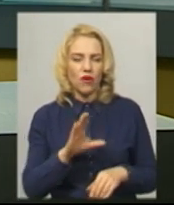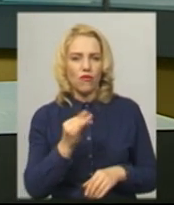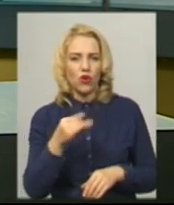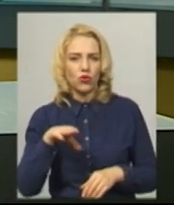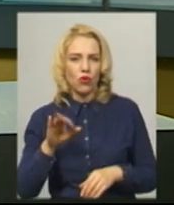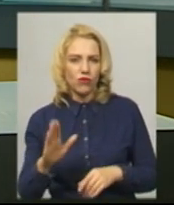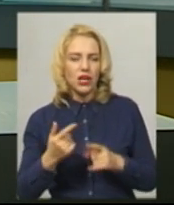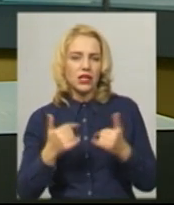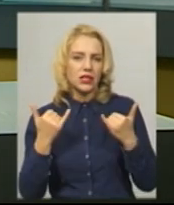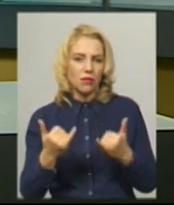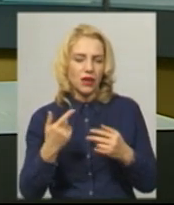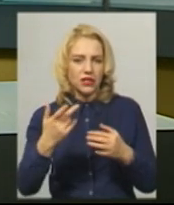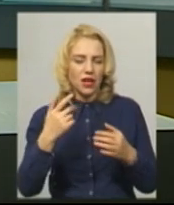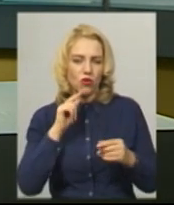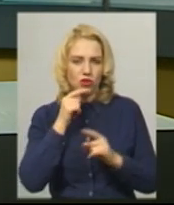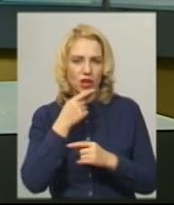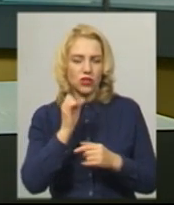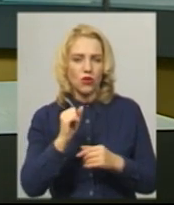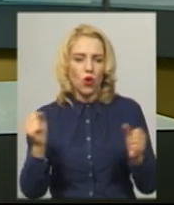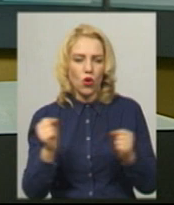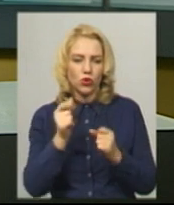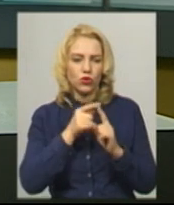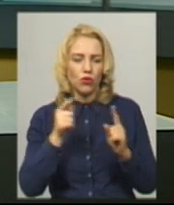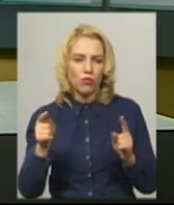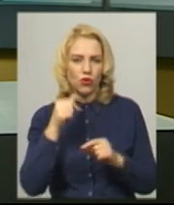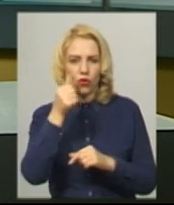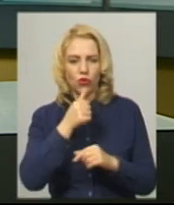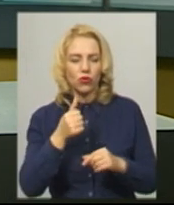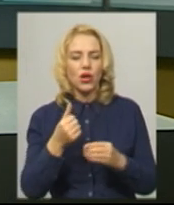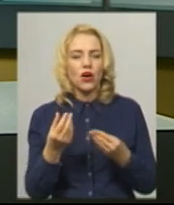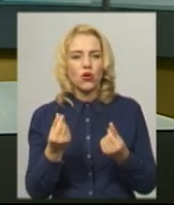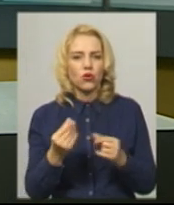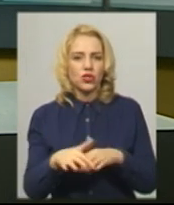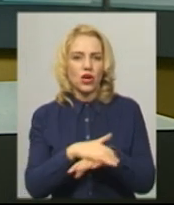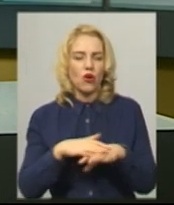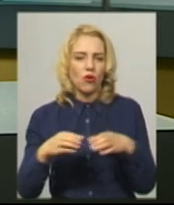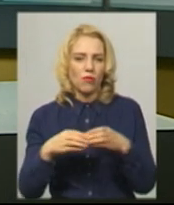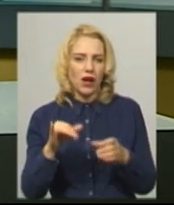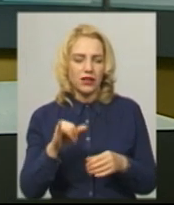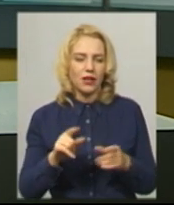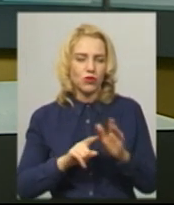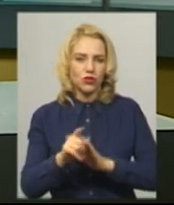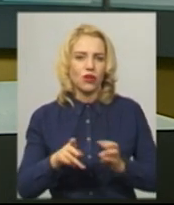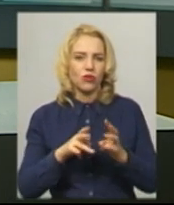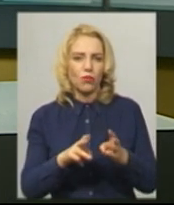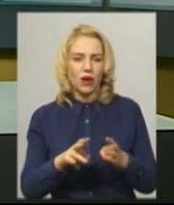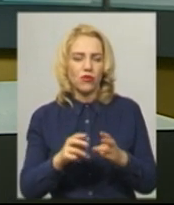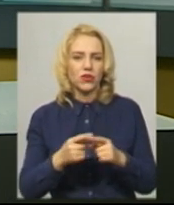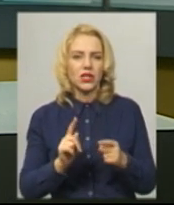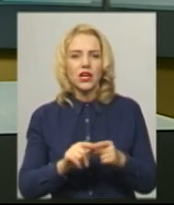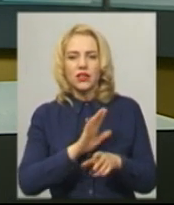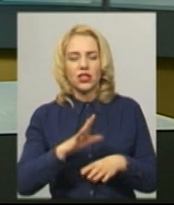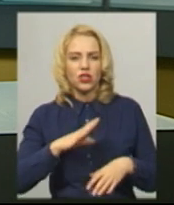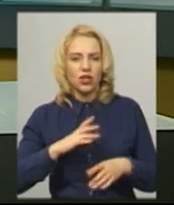І тепер, каже він, заощаджують у холодну пору року гроші громади та починають опалювати приміщення шкіл та садків, не чекаючи